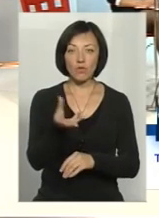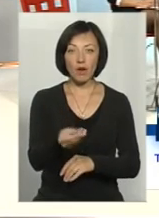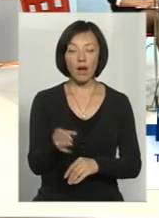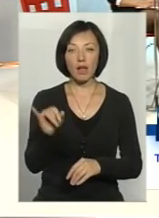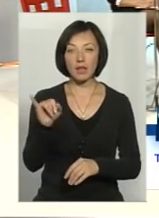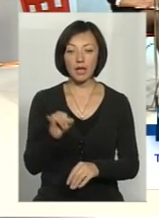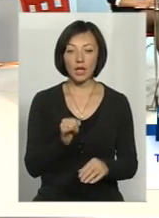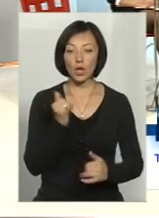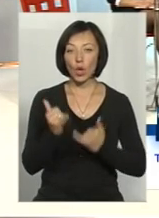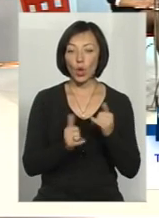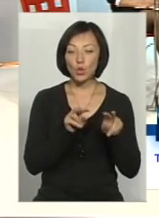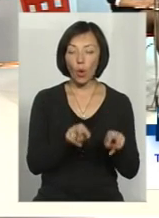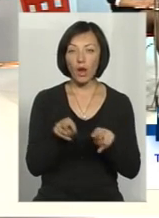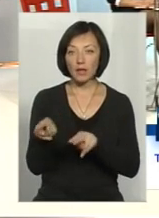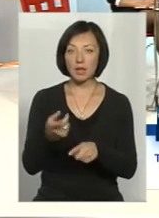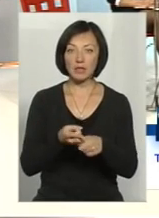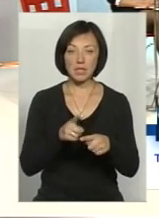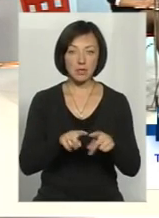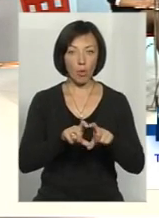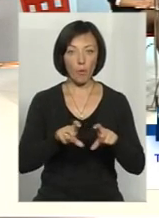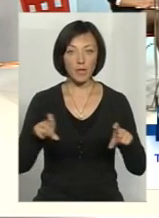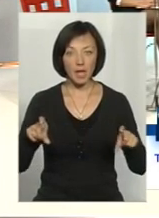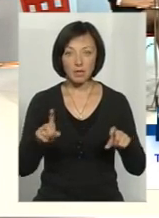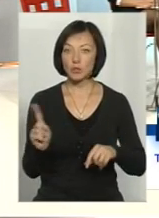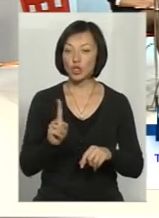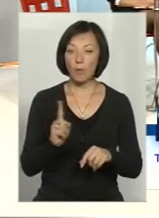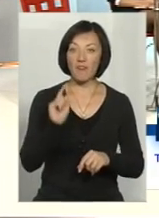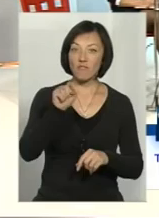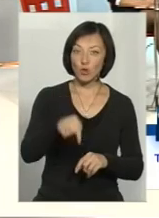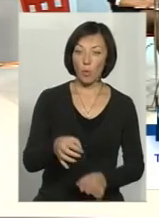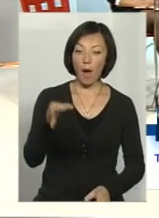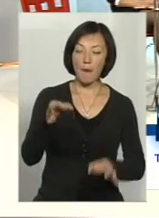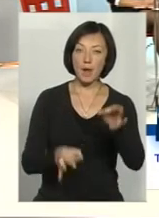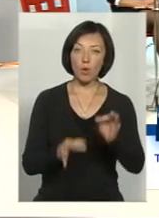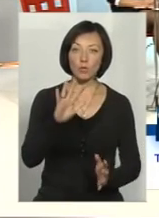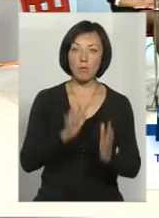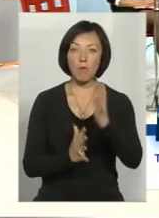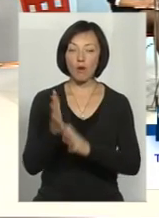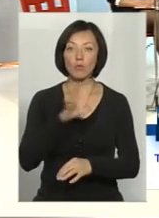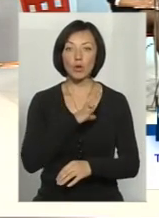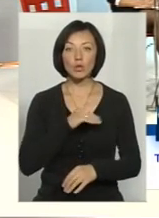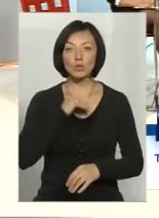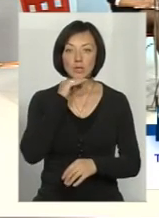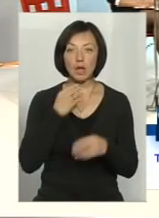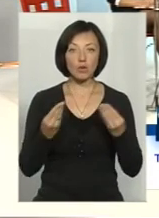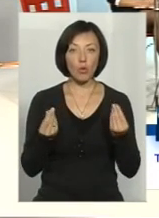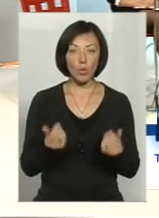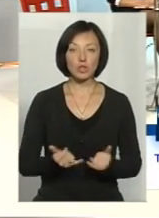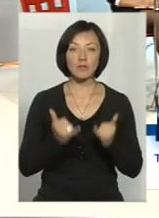доглядалися за цими об'єктами, щоб в тому природному парку було достатньо коштів для,